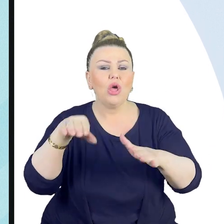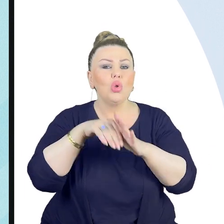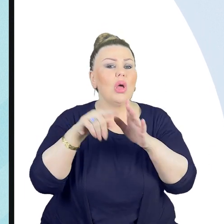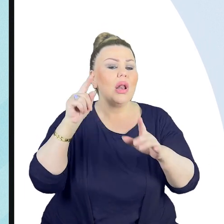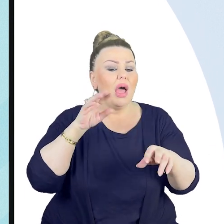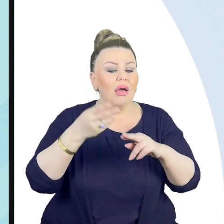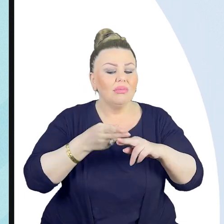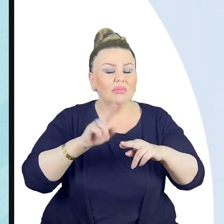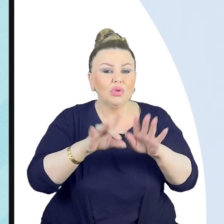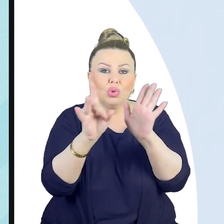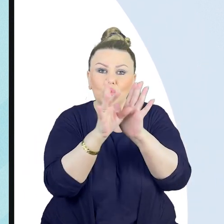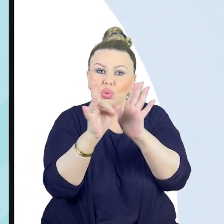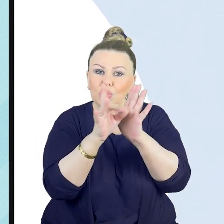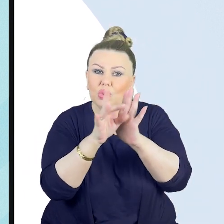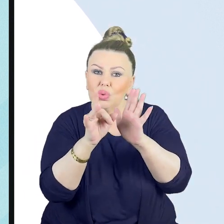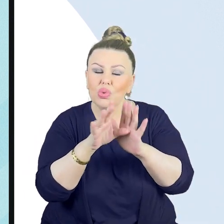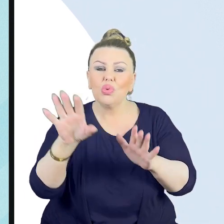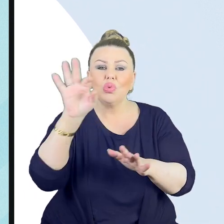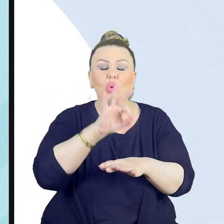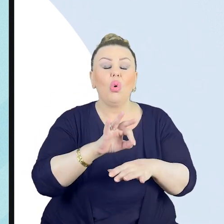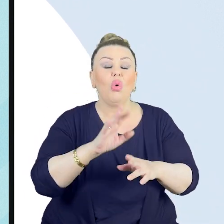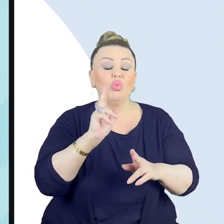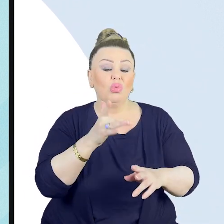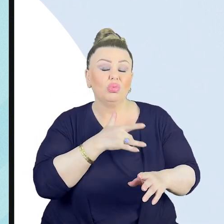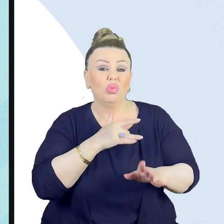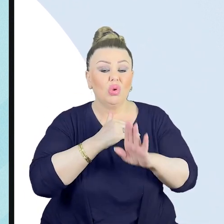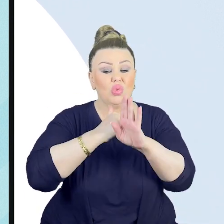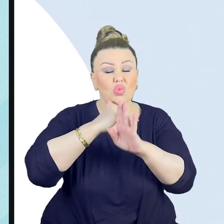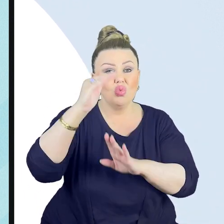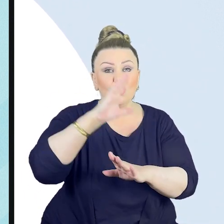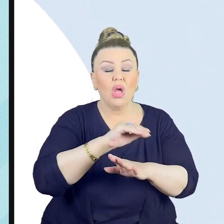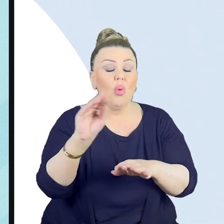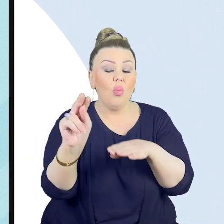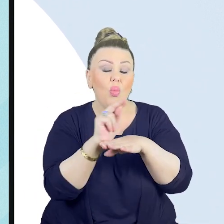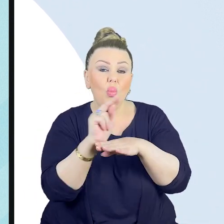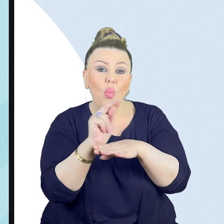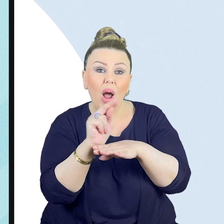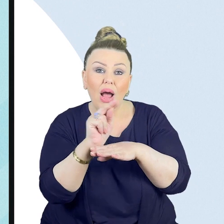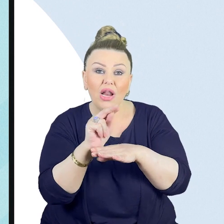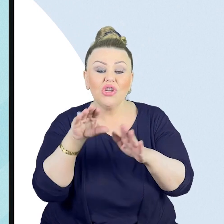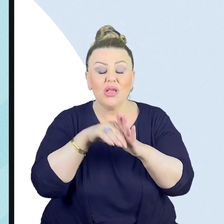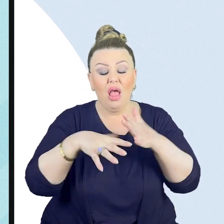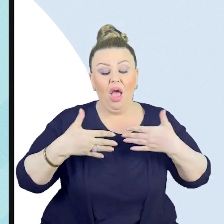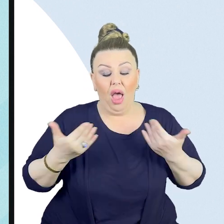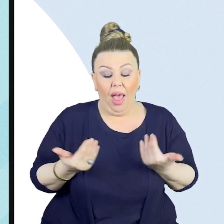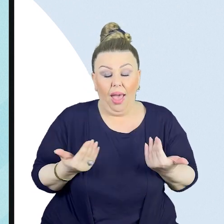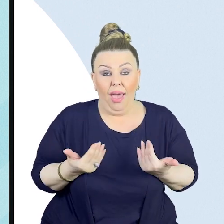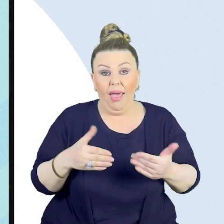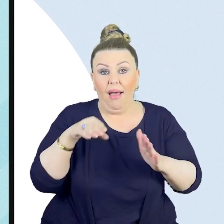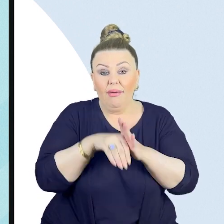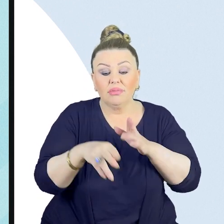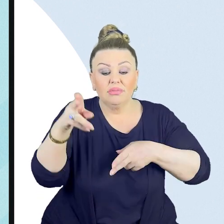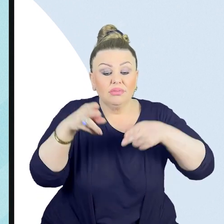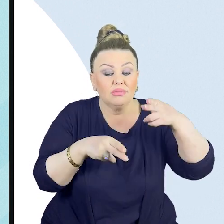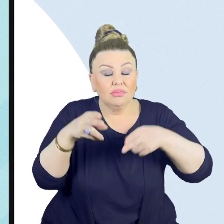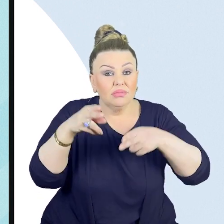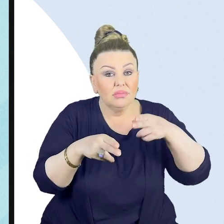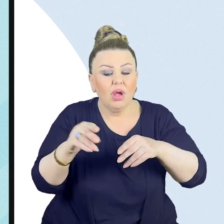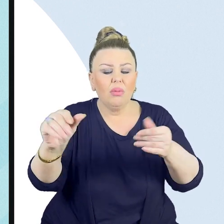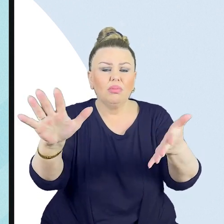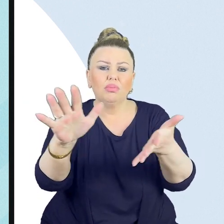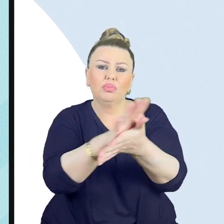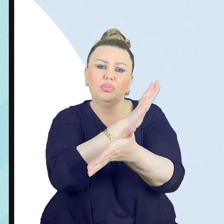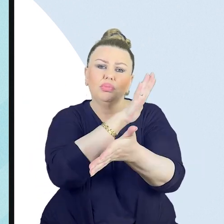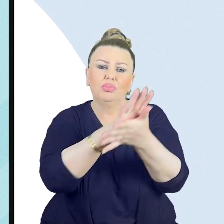invaziv radioloji xidmətlər, Eləcə də ölüm riski yüksək olan xəstəliklərin müalicəsi və həyatı önəm kəsb edən cərrahi əməliyyatlar